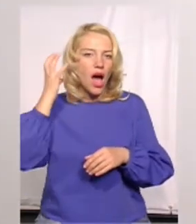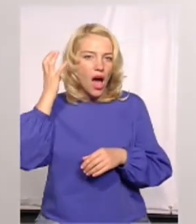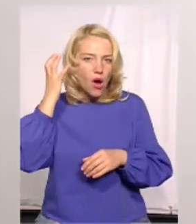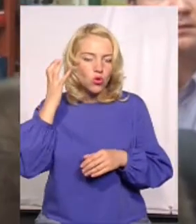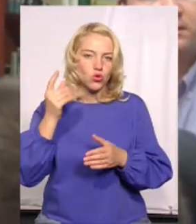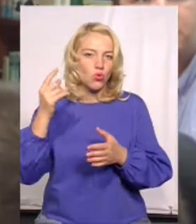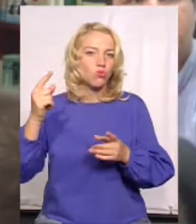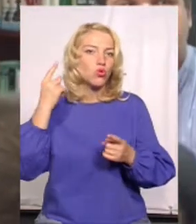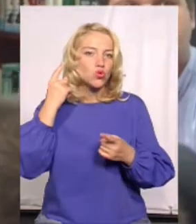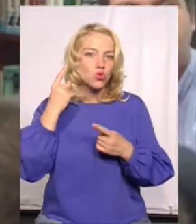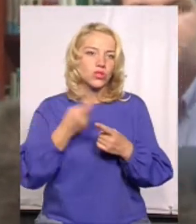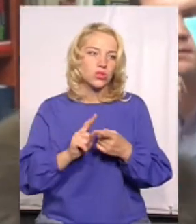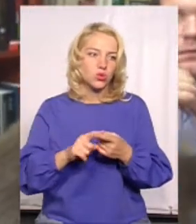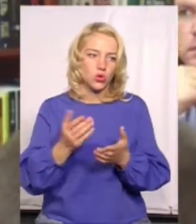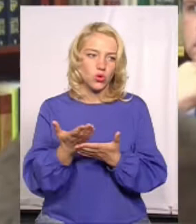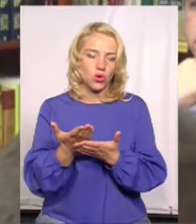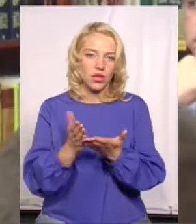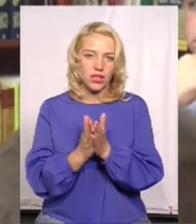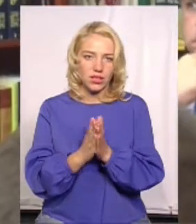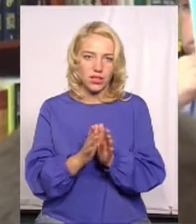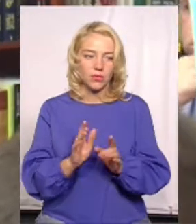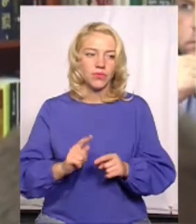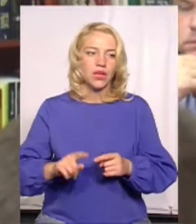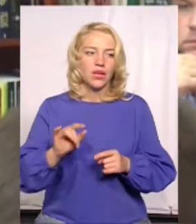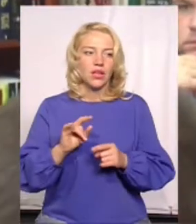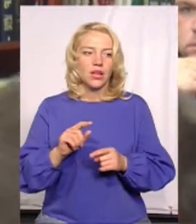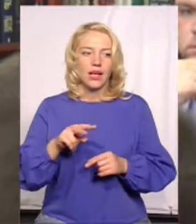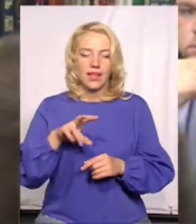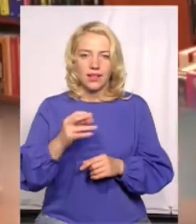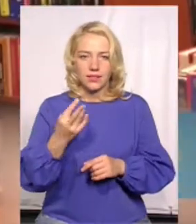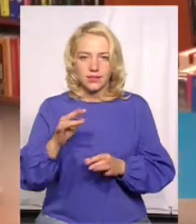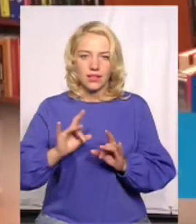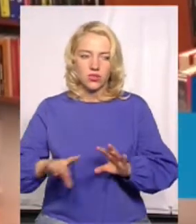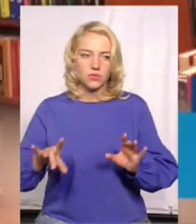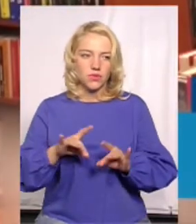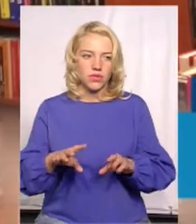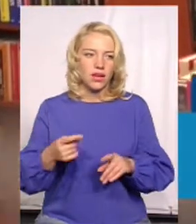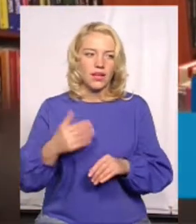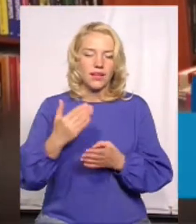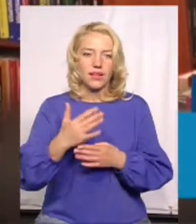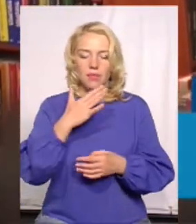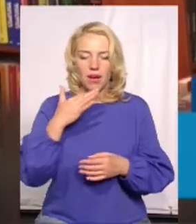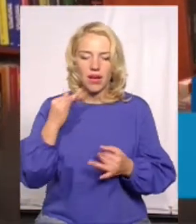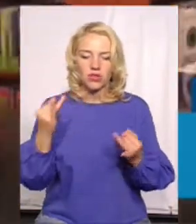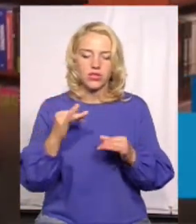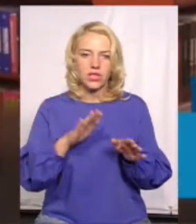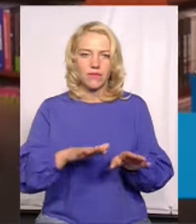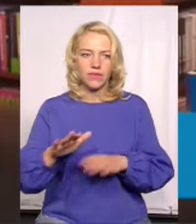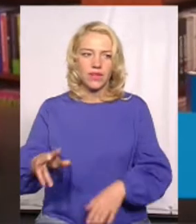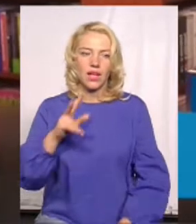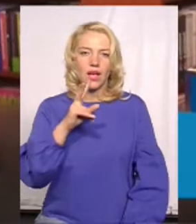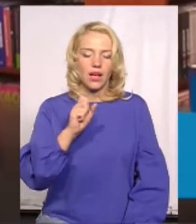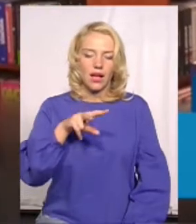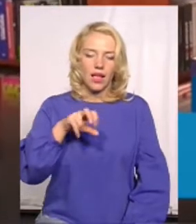історії міста, розповідає директорка Агенції розвитку Хмельницького Олеся Герасимчук. Є багато цікавих локацій, це і каланча,